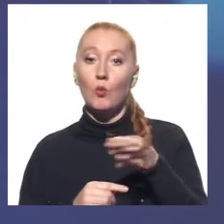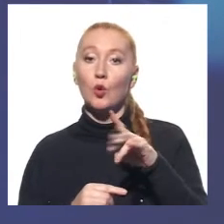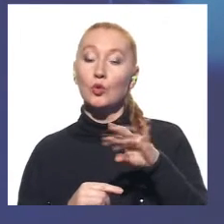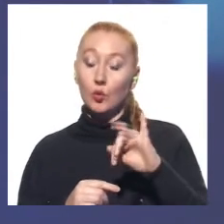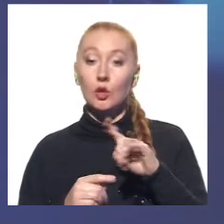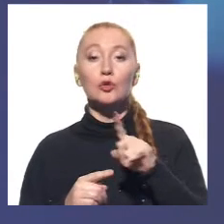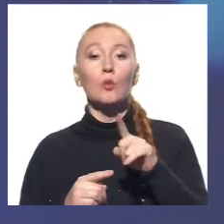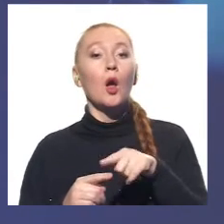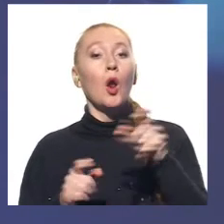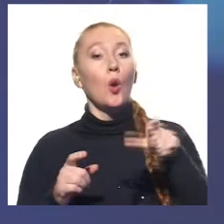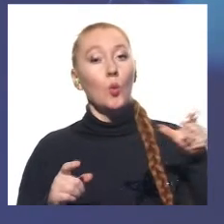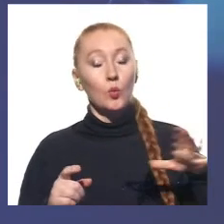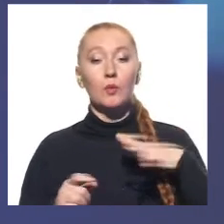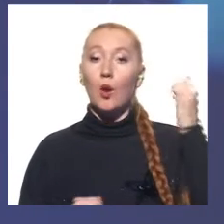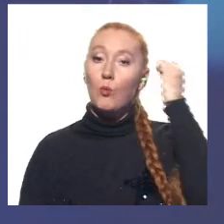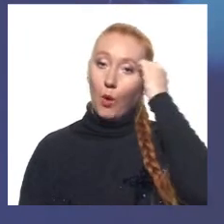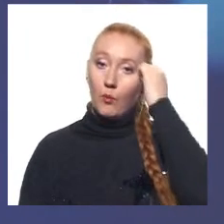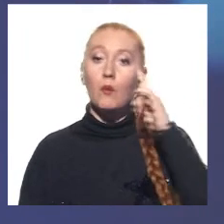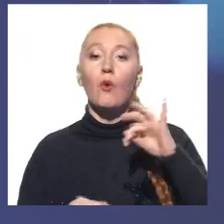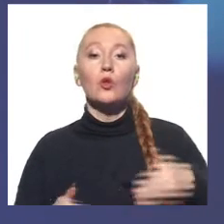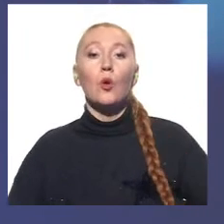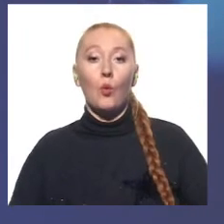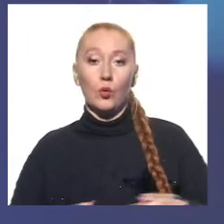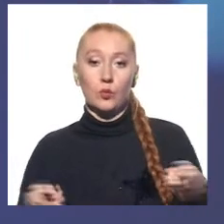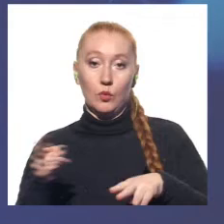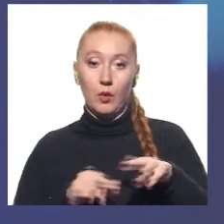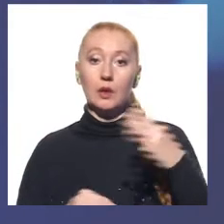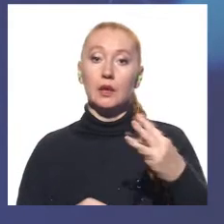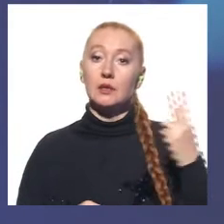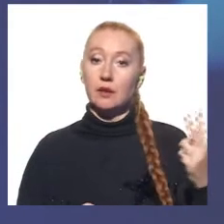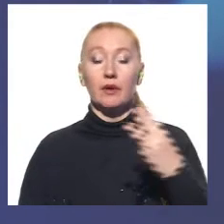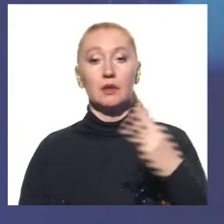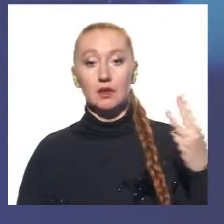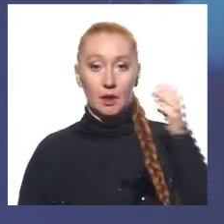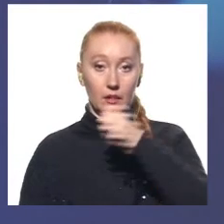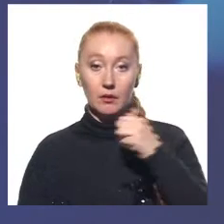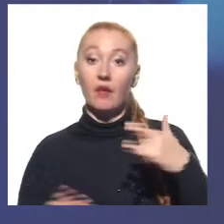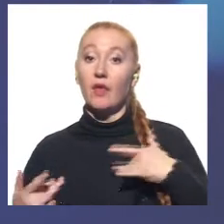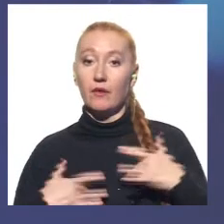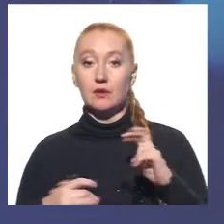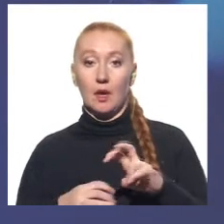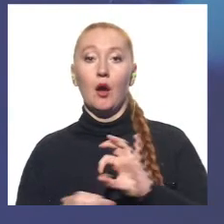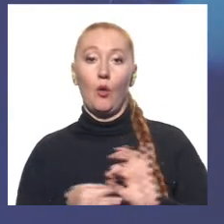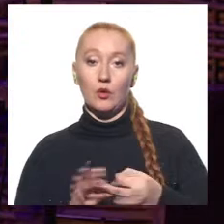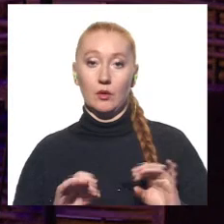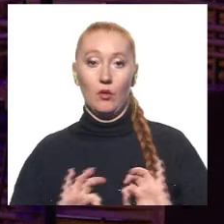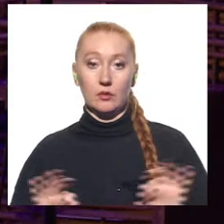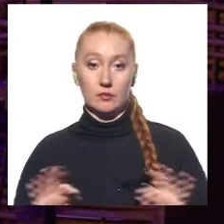аби люди пом'янули загиблих від голоду у 32-33 роках. На виставі побувала Галина Гусак.